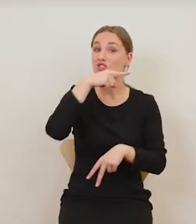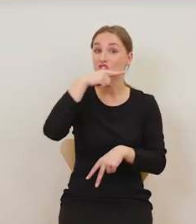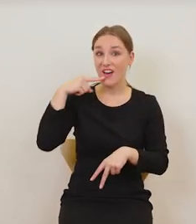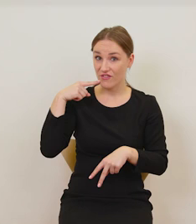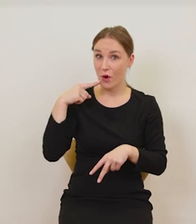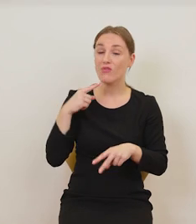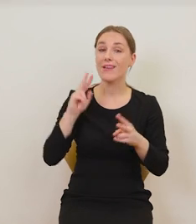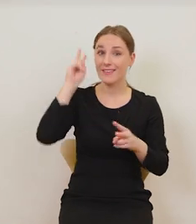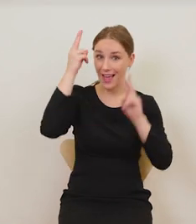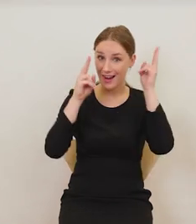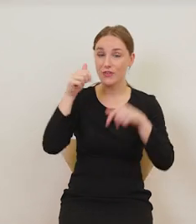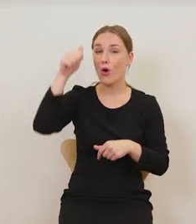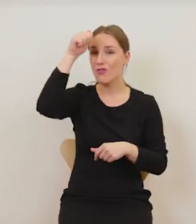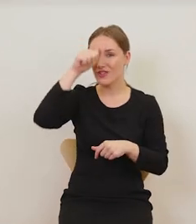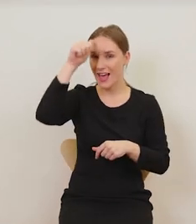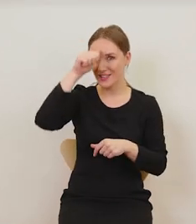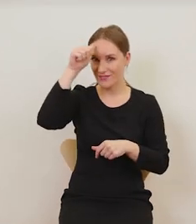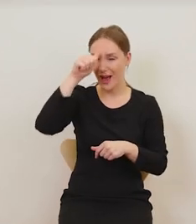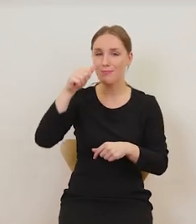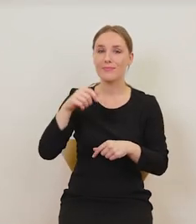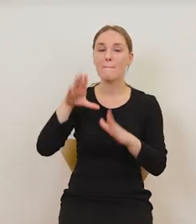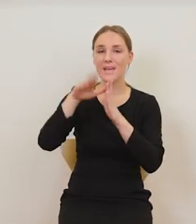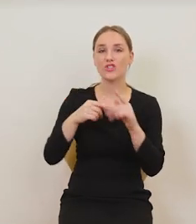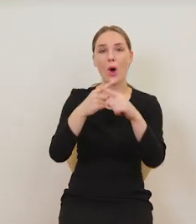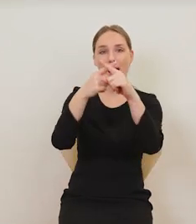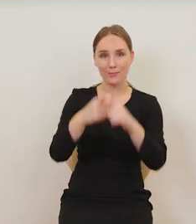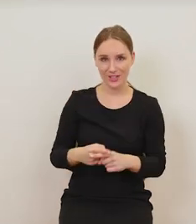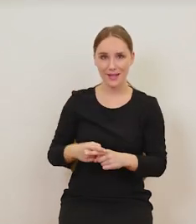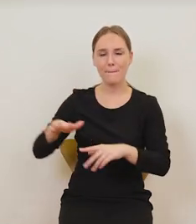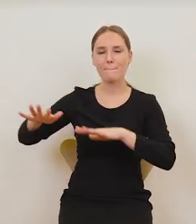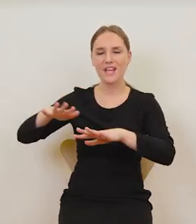była nazwa browaru, który wtedy istniał w Amsterdamie, bo to Amsterdam.